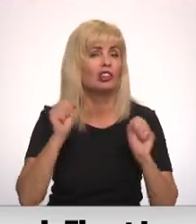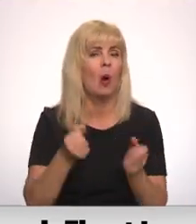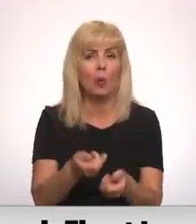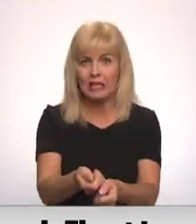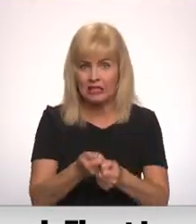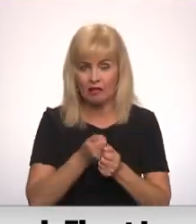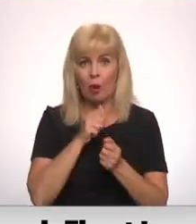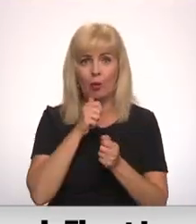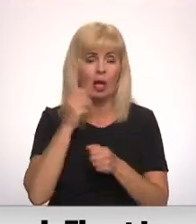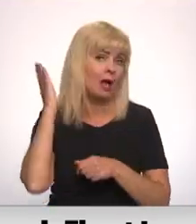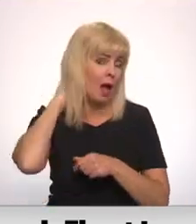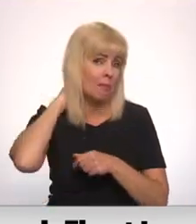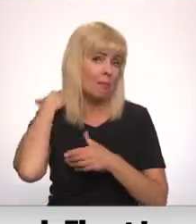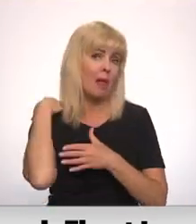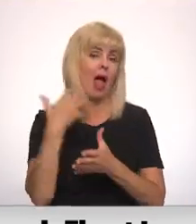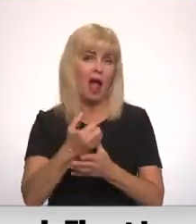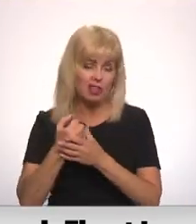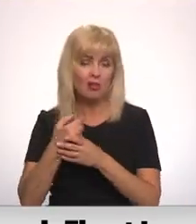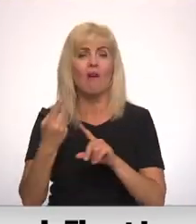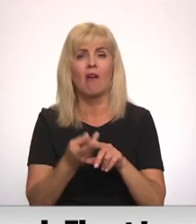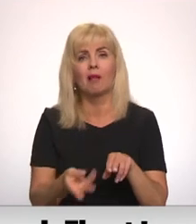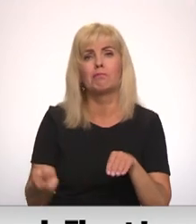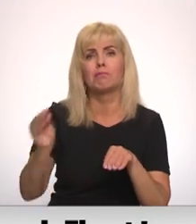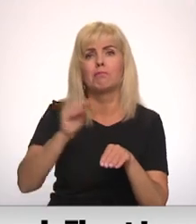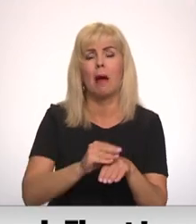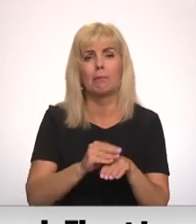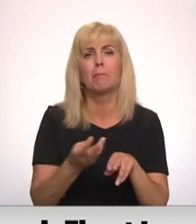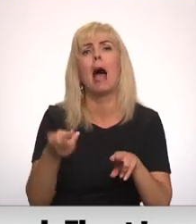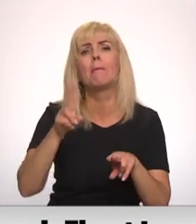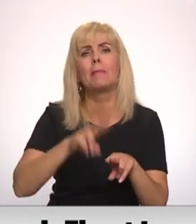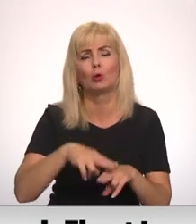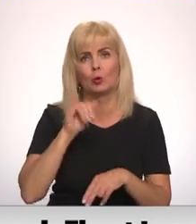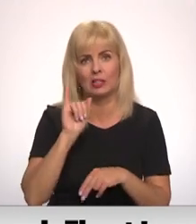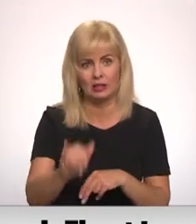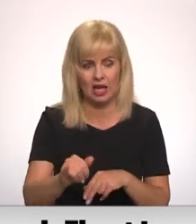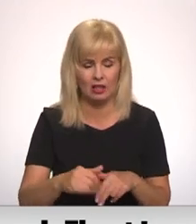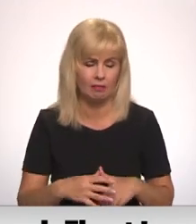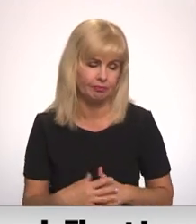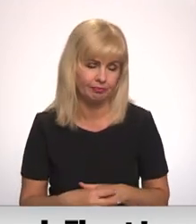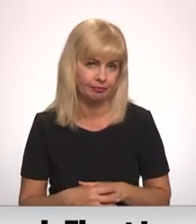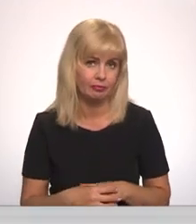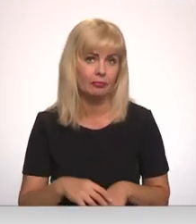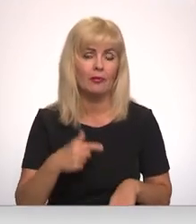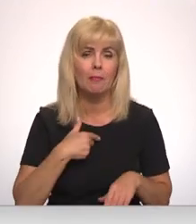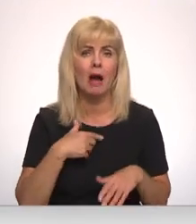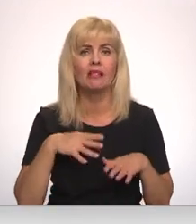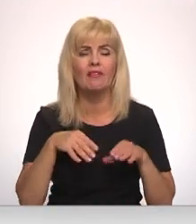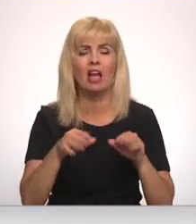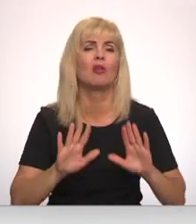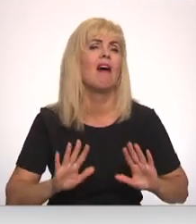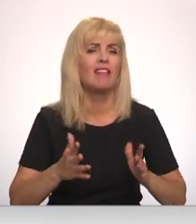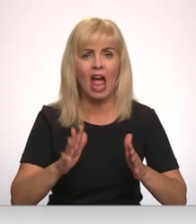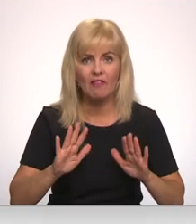ūdens saķerotais pleciem visu var padarīt daudz sliktāku. Bet tā lēciena bija ļoti nepareiz tas, ka man veica neveiksmīgu